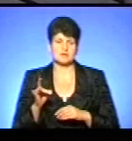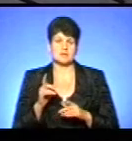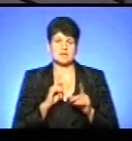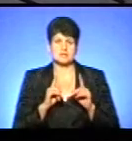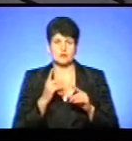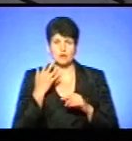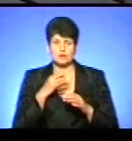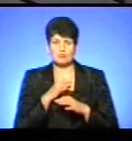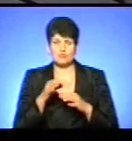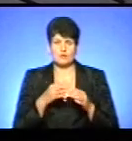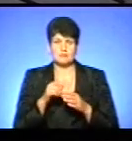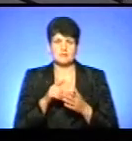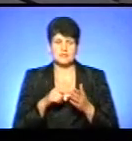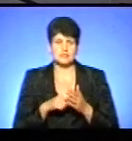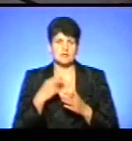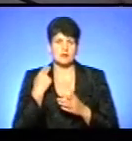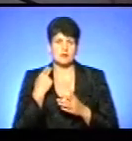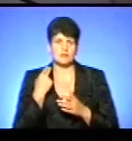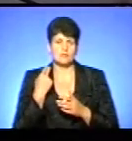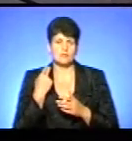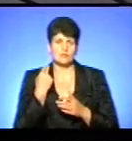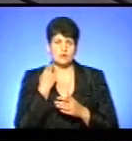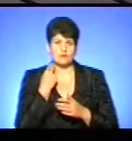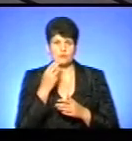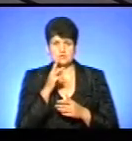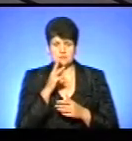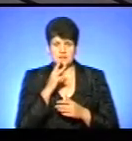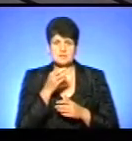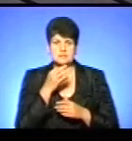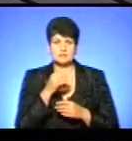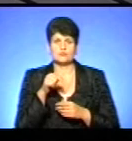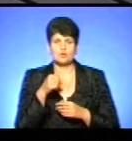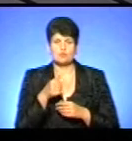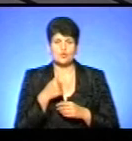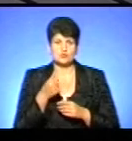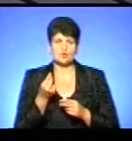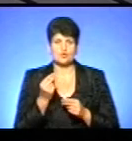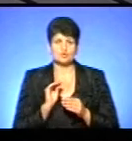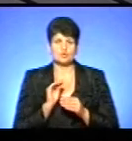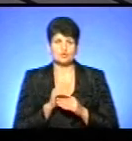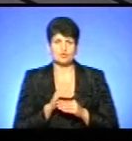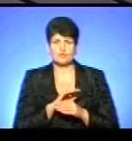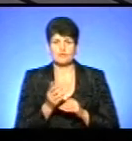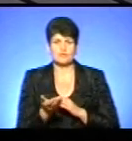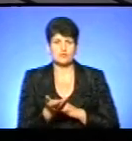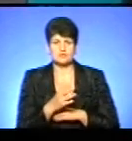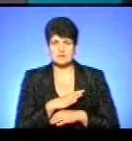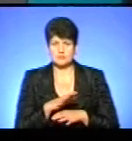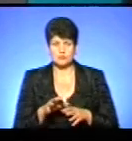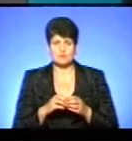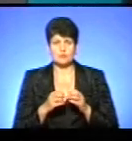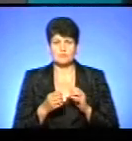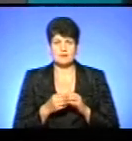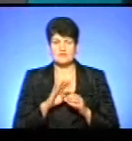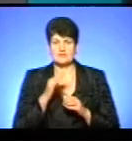обговорювали питання боргів по зарплаті Золотопотіцької лікарні, заявив, що цього року кошти додаткові не випрошуватиме і вся проблема в